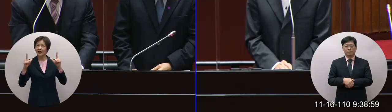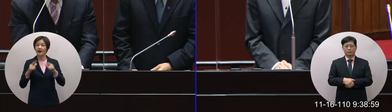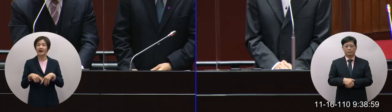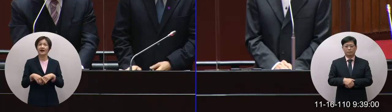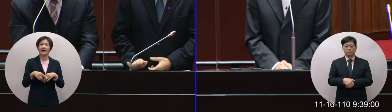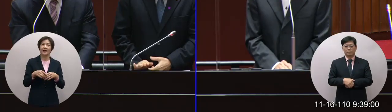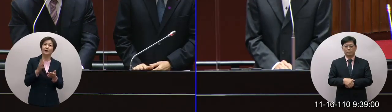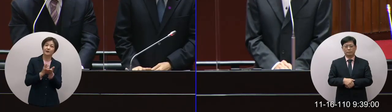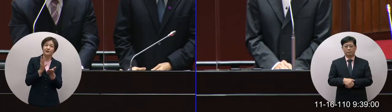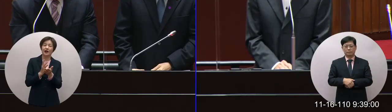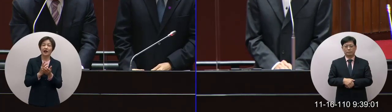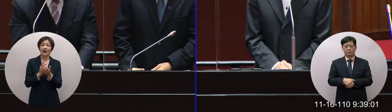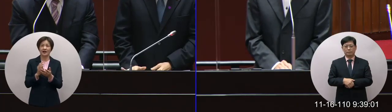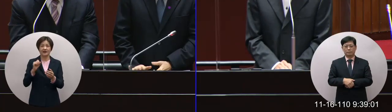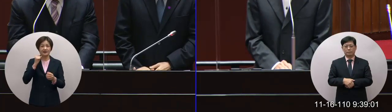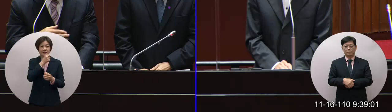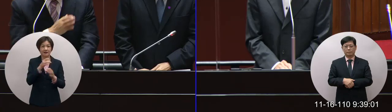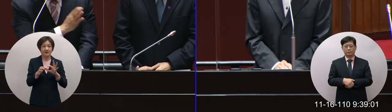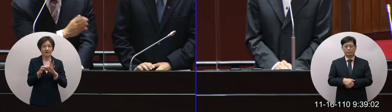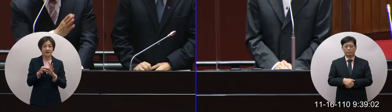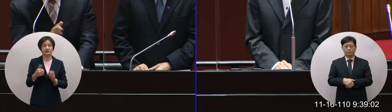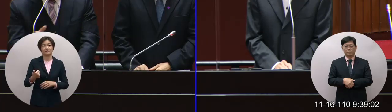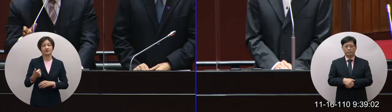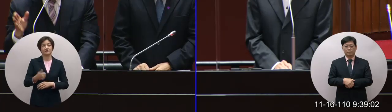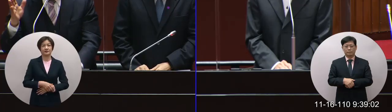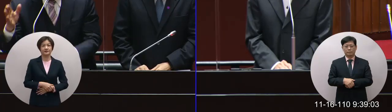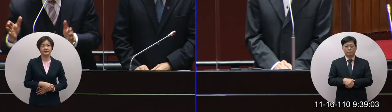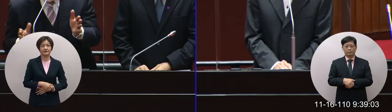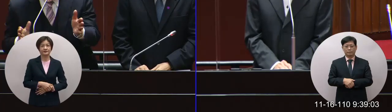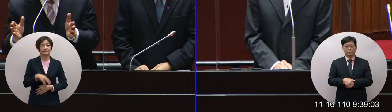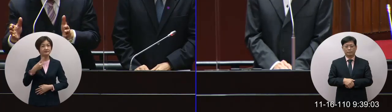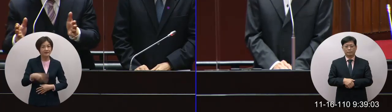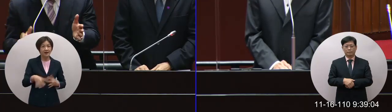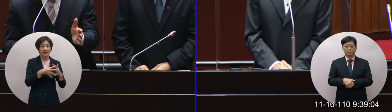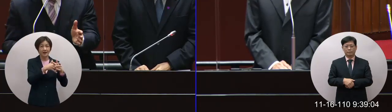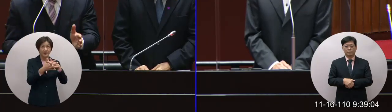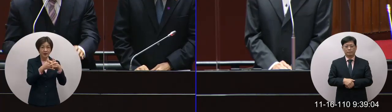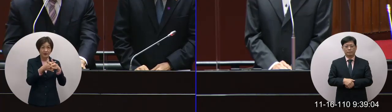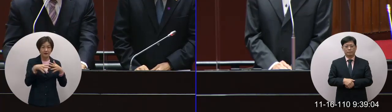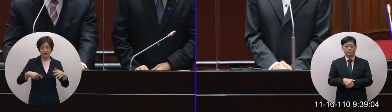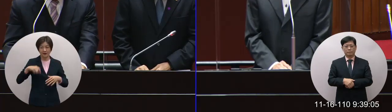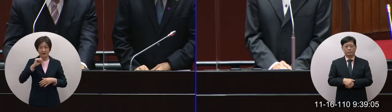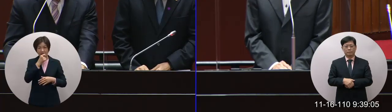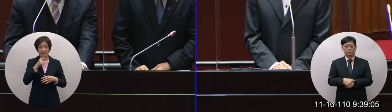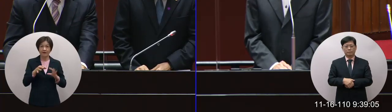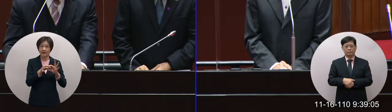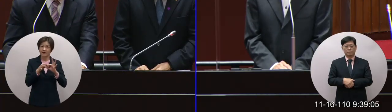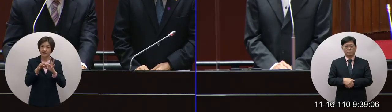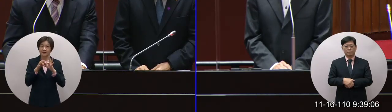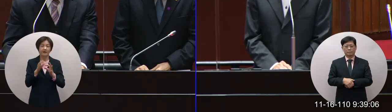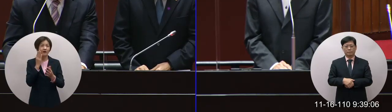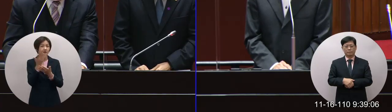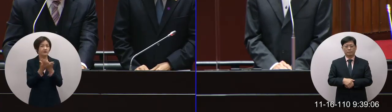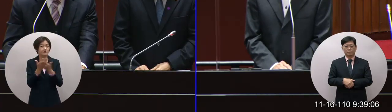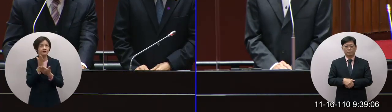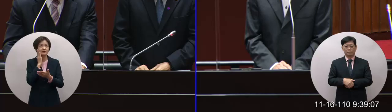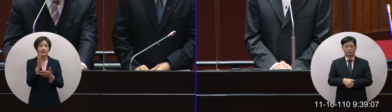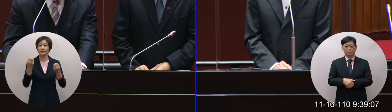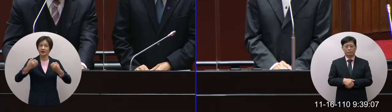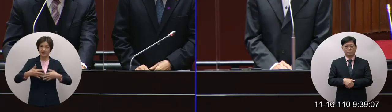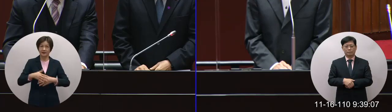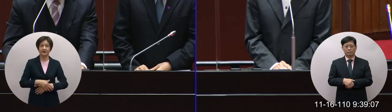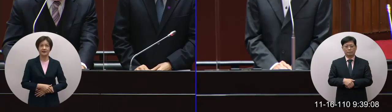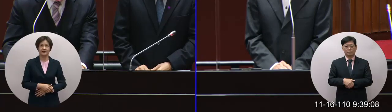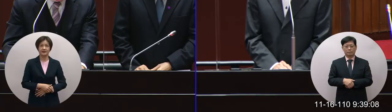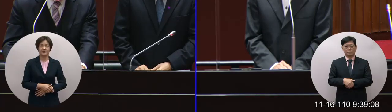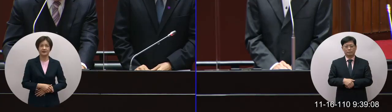堅若磐石而美國跟我們各種聯繫的管道都非常暢通相關